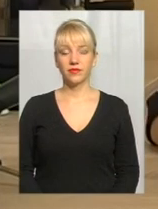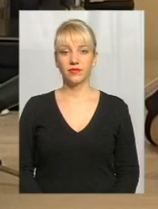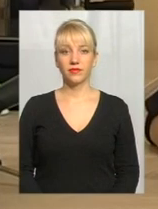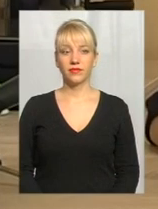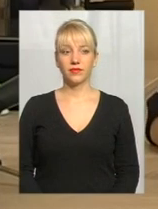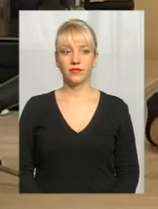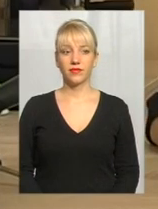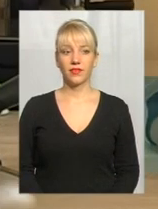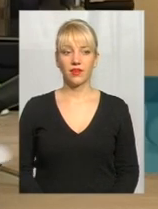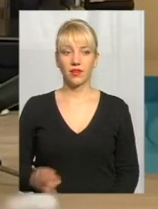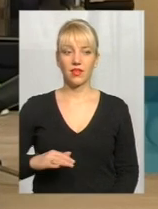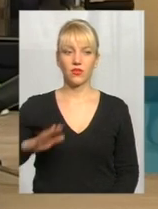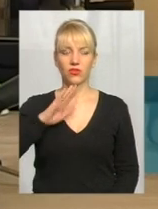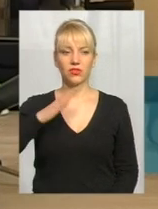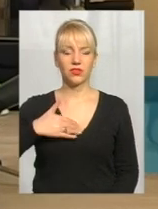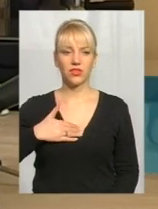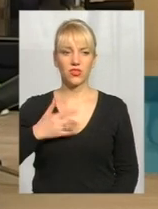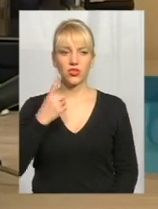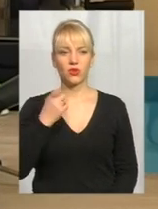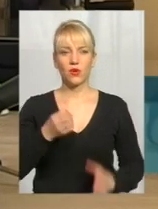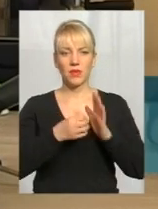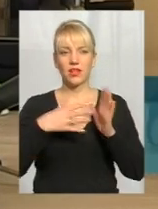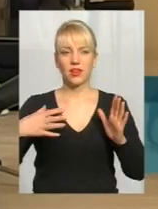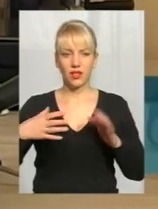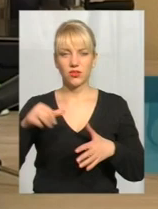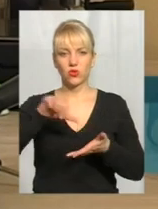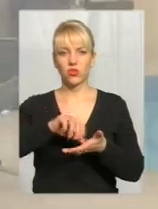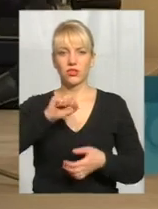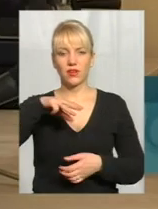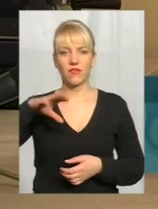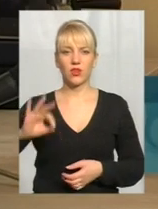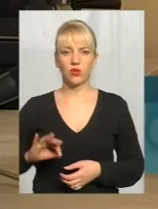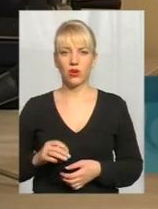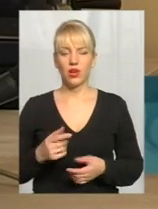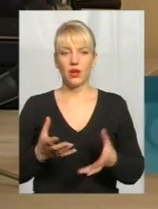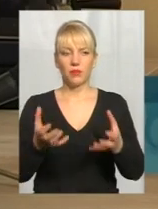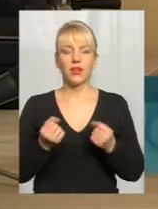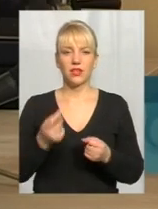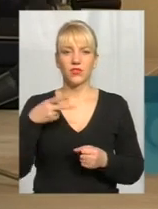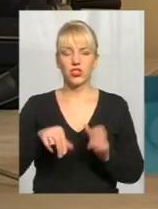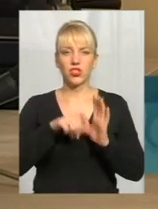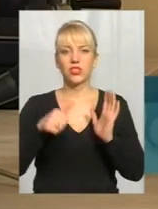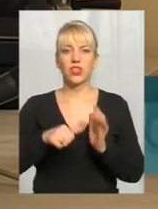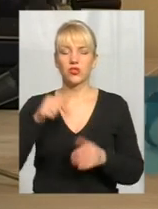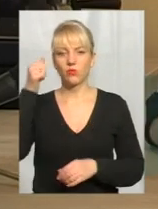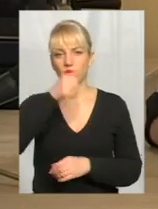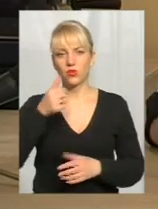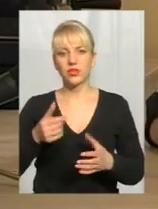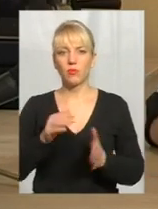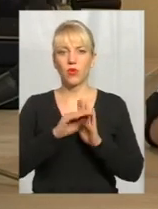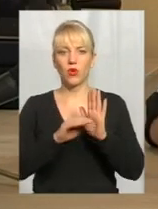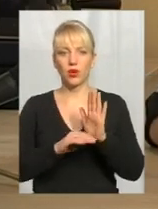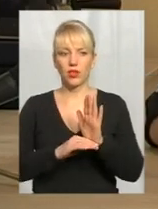На території нашої громади проживає 115 учасників АТО. Ми прийняли у 2016 році програму